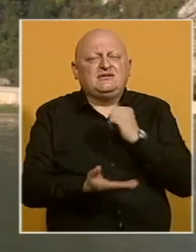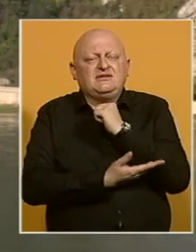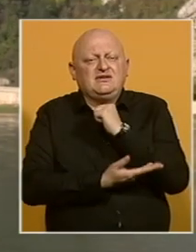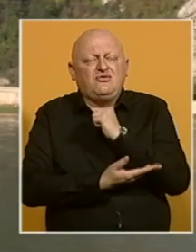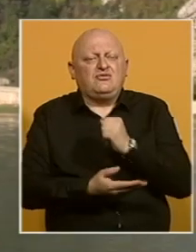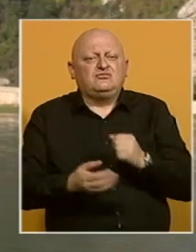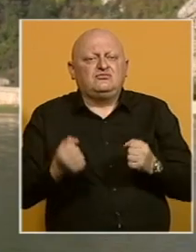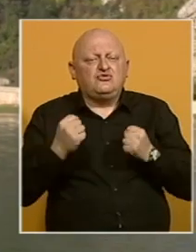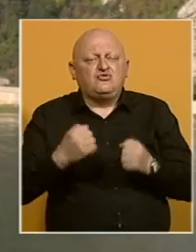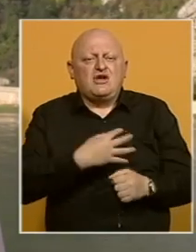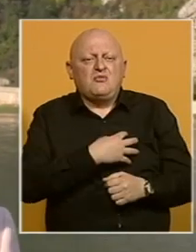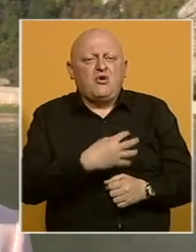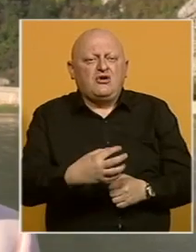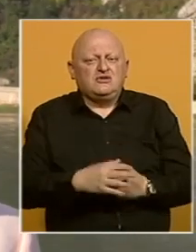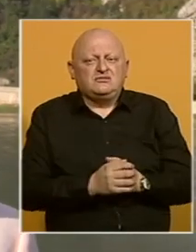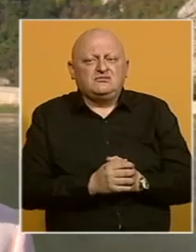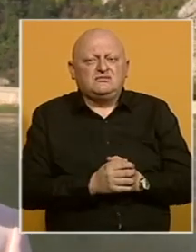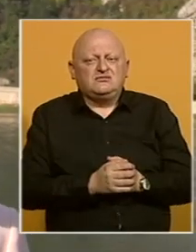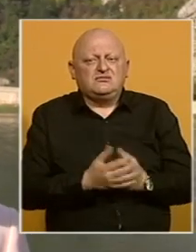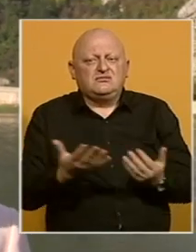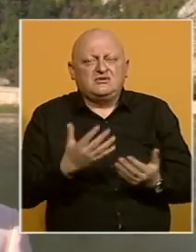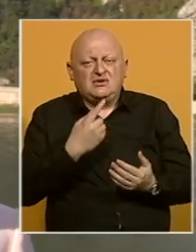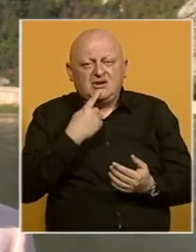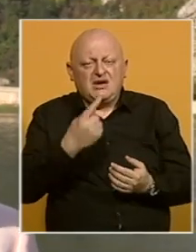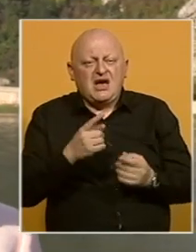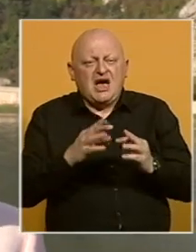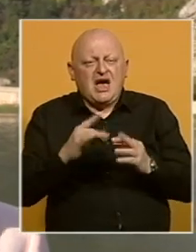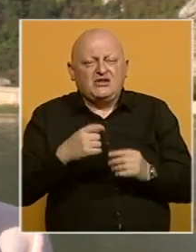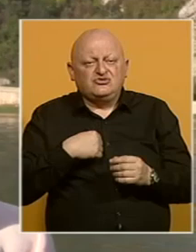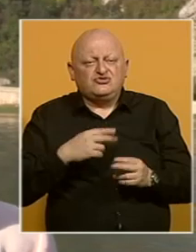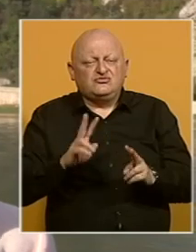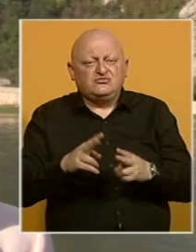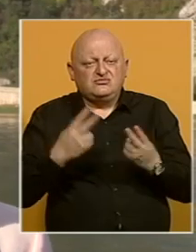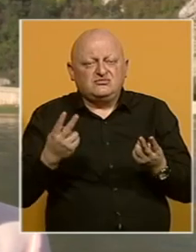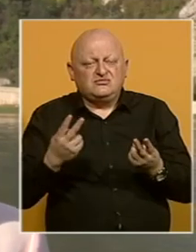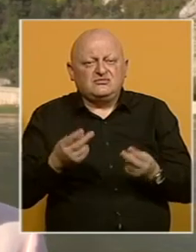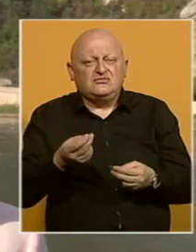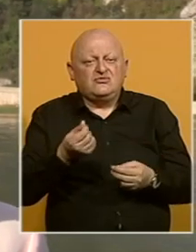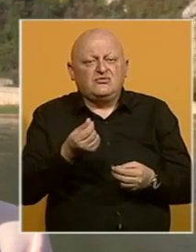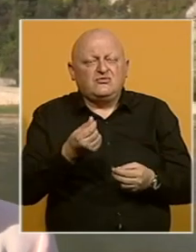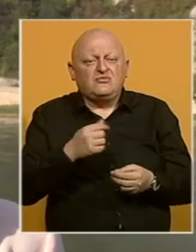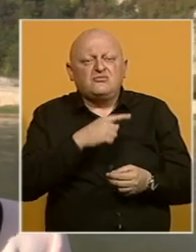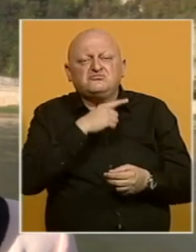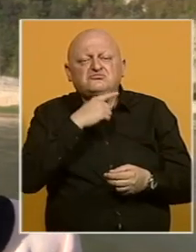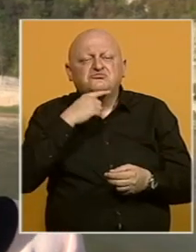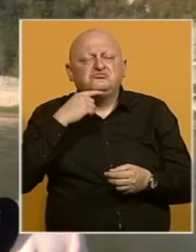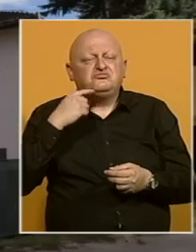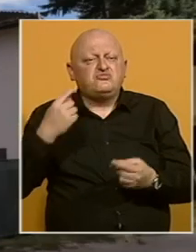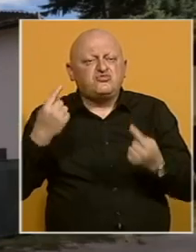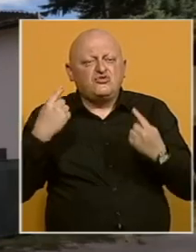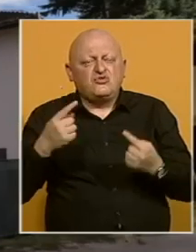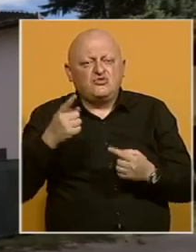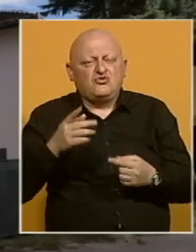i rudna bogatstva. A kako kaže Andrić u svom romanu, a novca je bilo u ogromnim količinama.